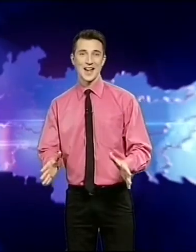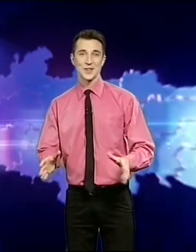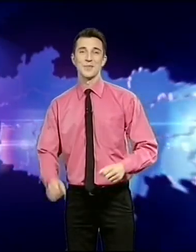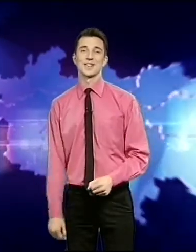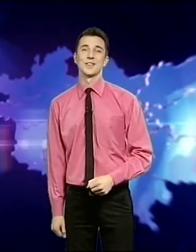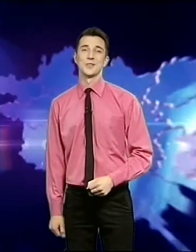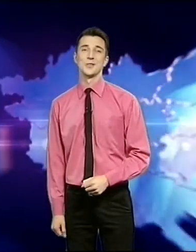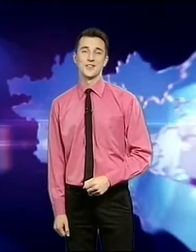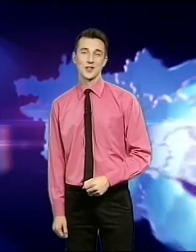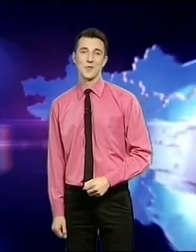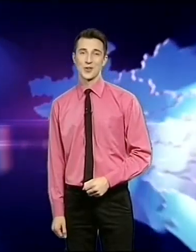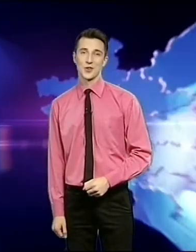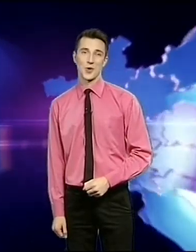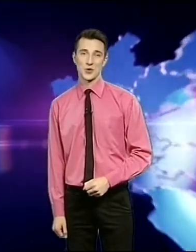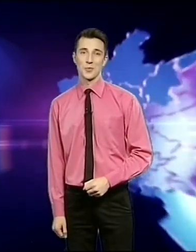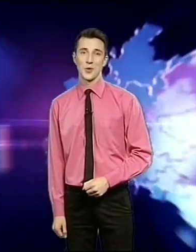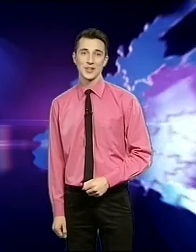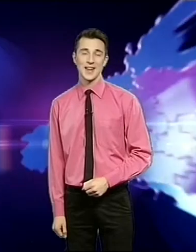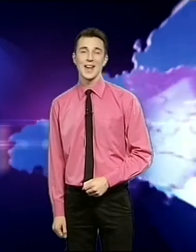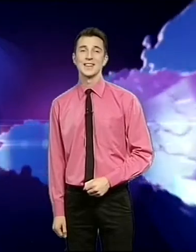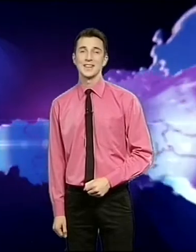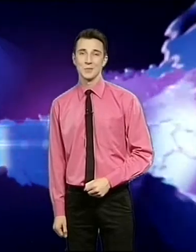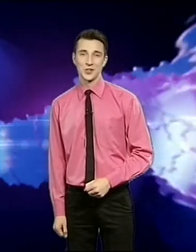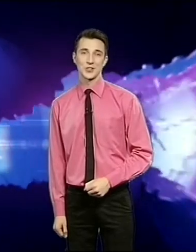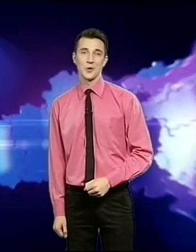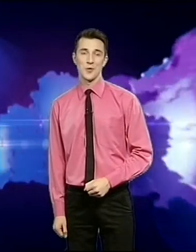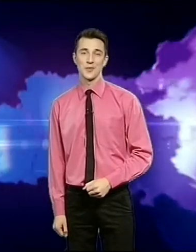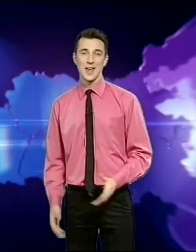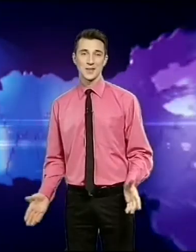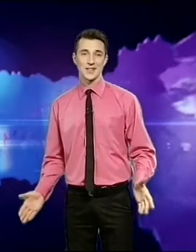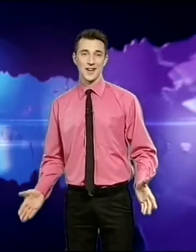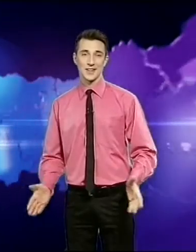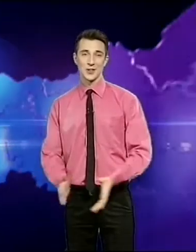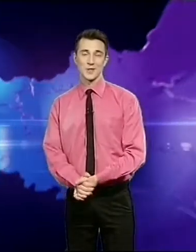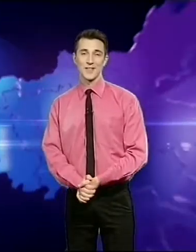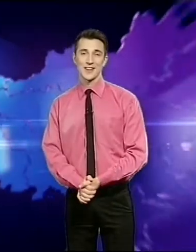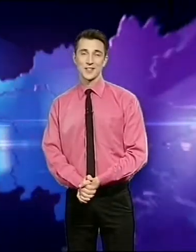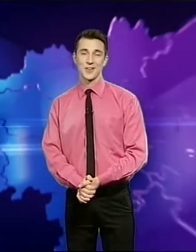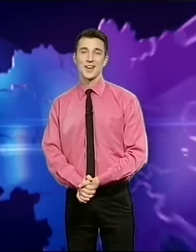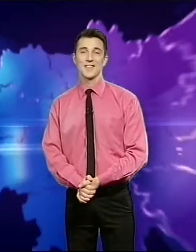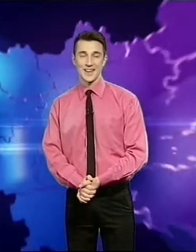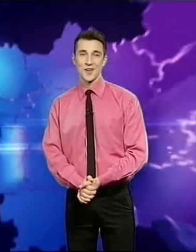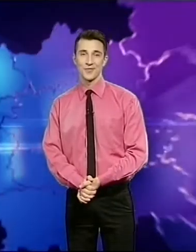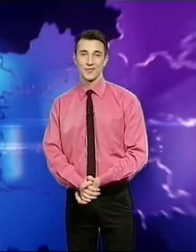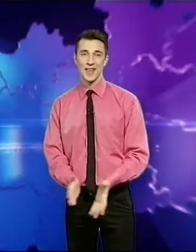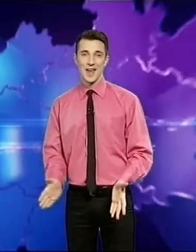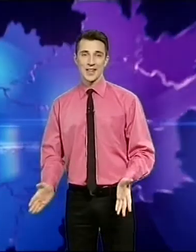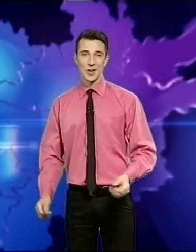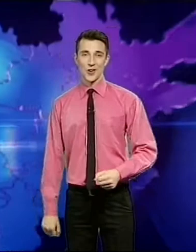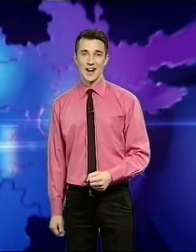одразу презентую свіжу порцію прогнозу погоди на найближчу добу Мене звати Володимир Вященко, вітаю